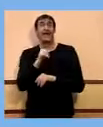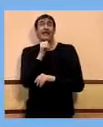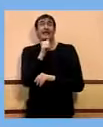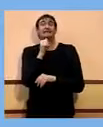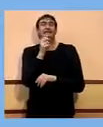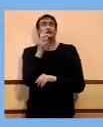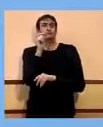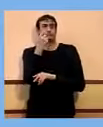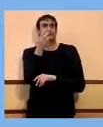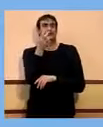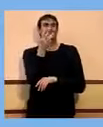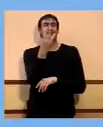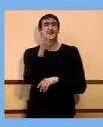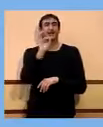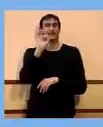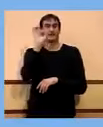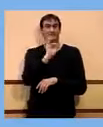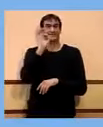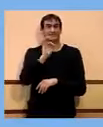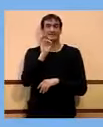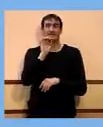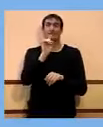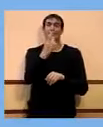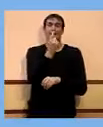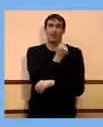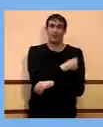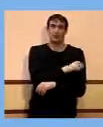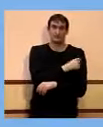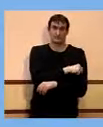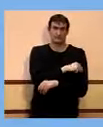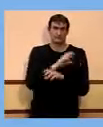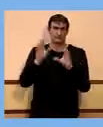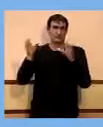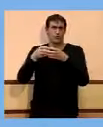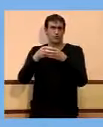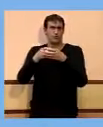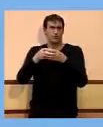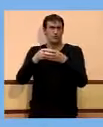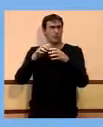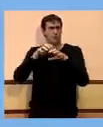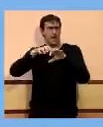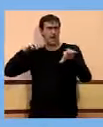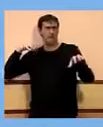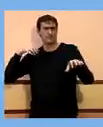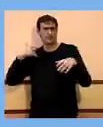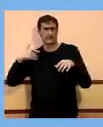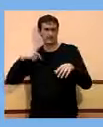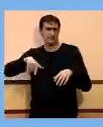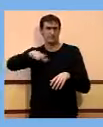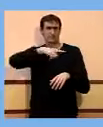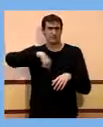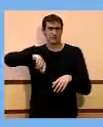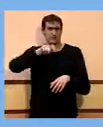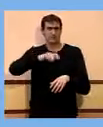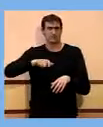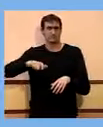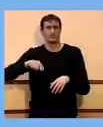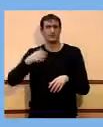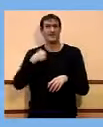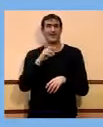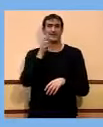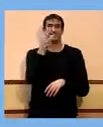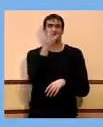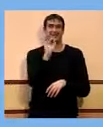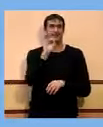a un 30% en primera dosi. És un grup molt ampli de la nostra població i ja tenim aquest 30% i estem